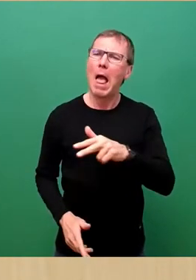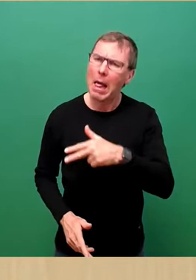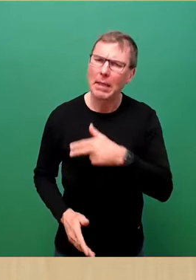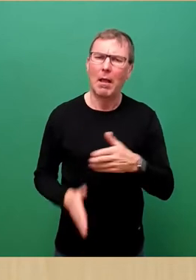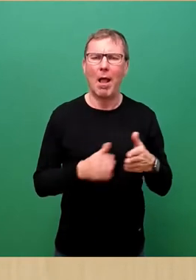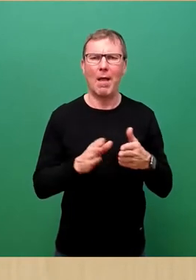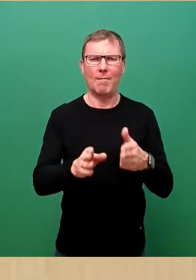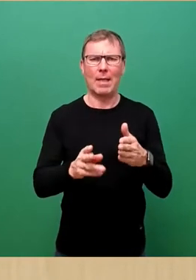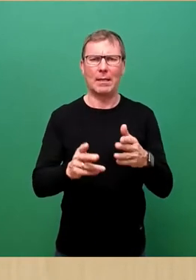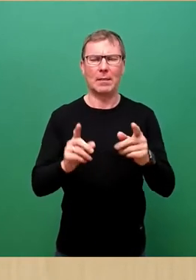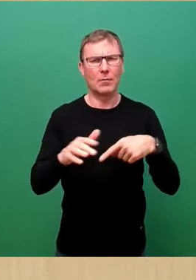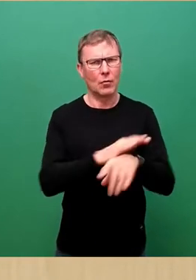kann.